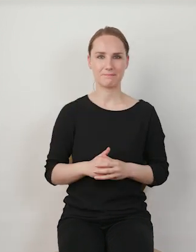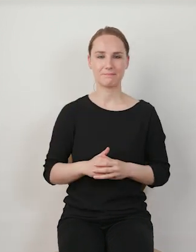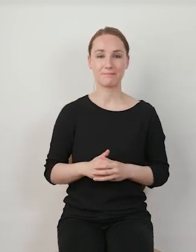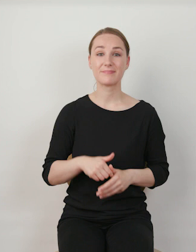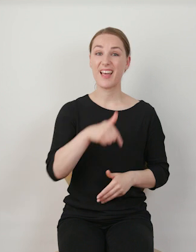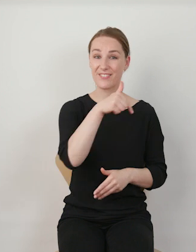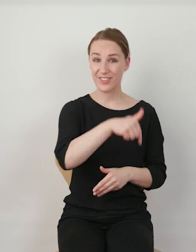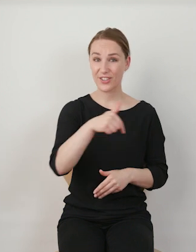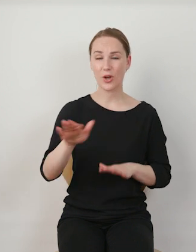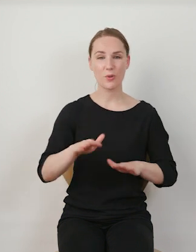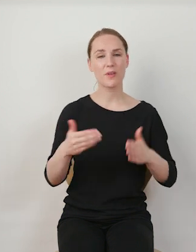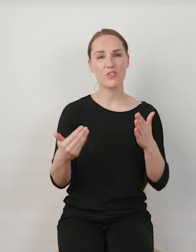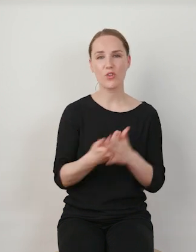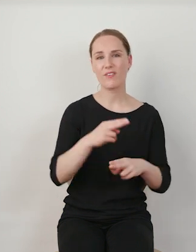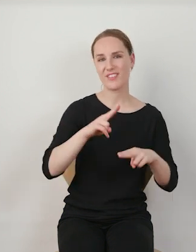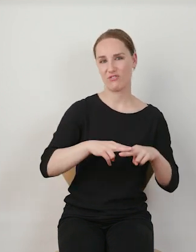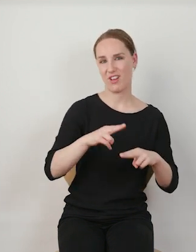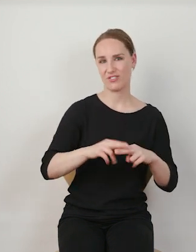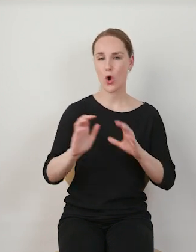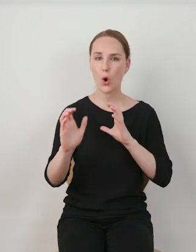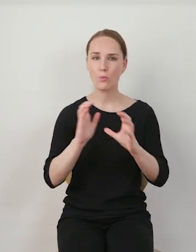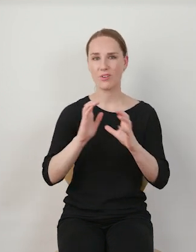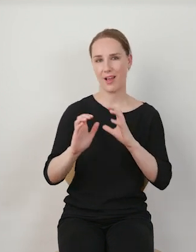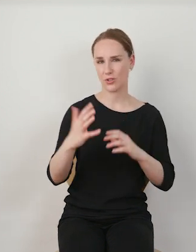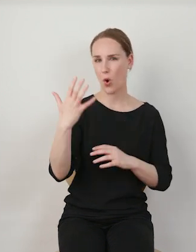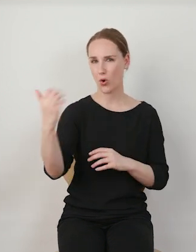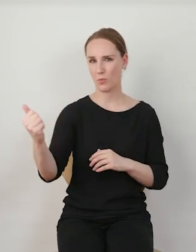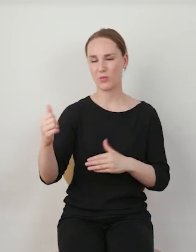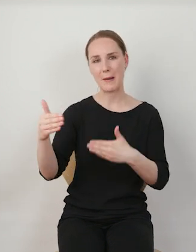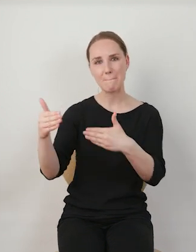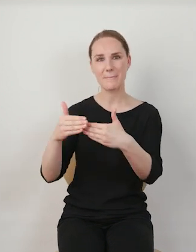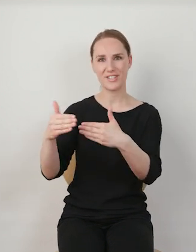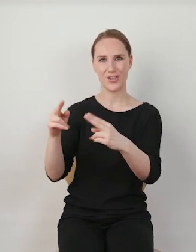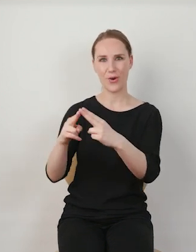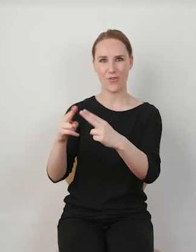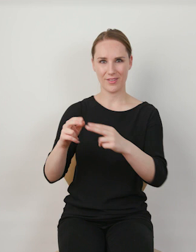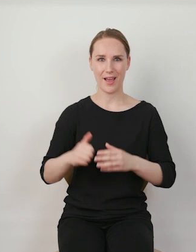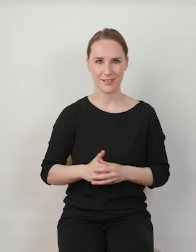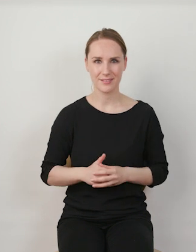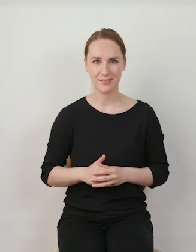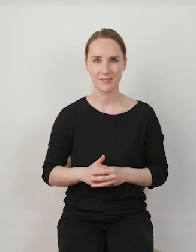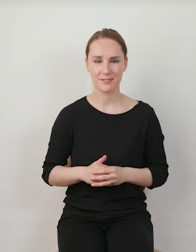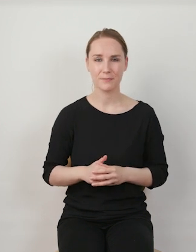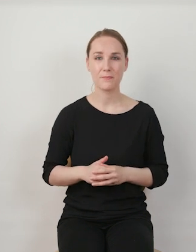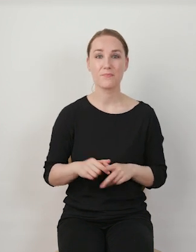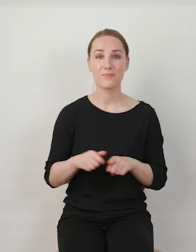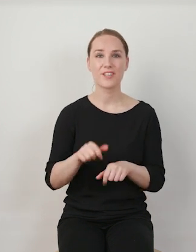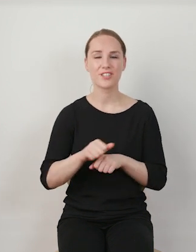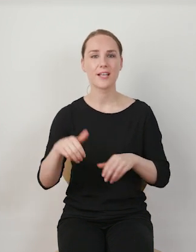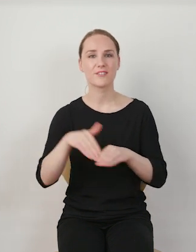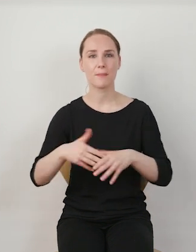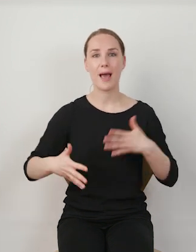TikTok stał się kolejnym narzędziem komunikacji z odbiorcą na takim bliższym poziomie, gdzie faktycznie możemy mówić też o pewnej